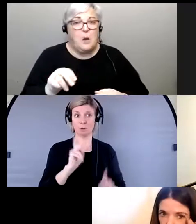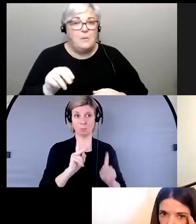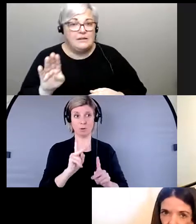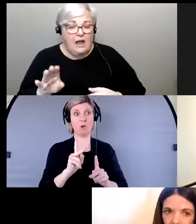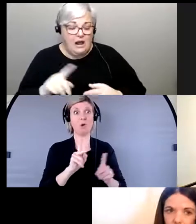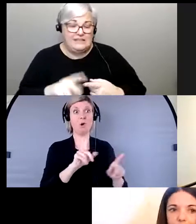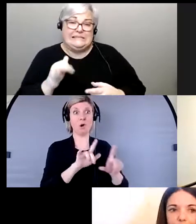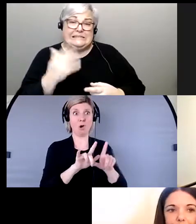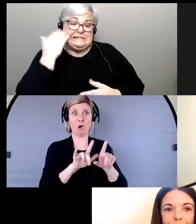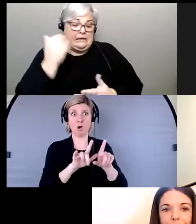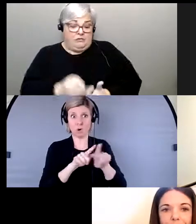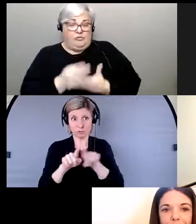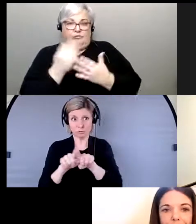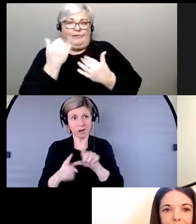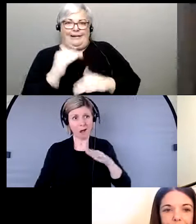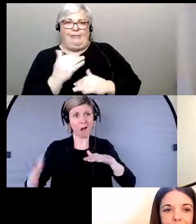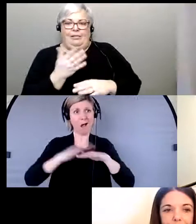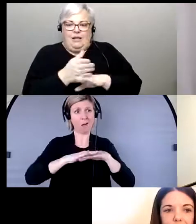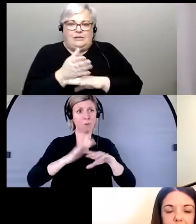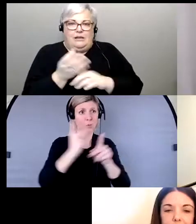ressources sont limitées et moins accessibles.